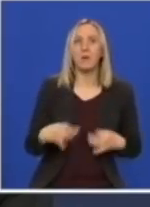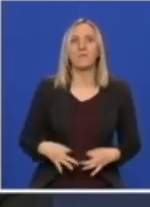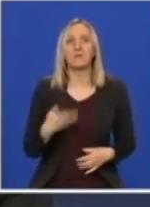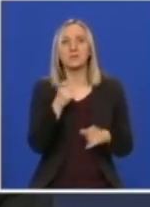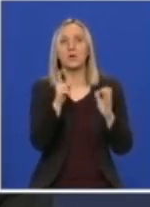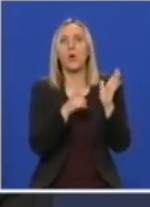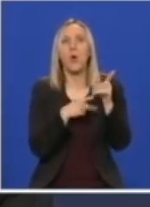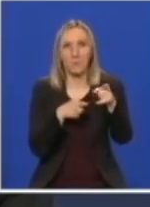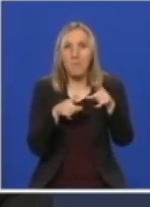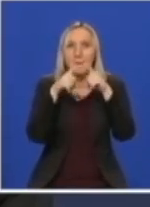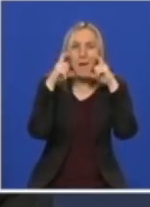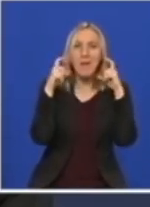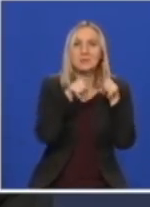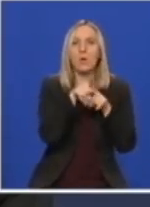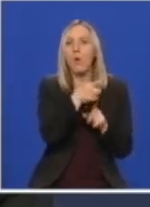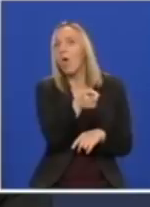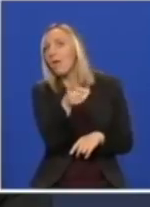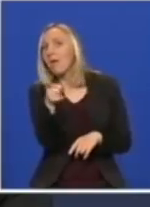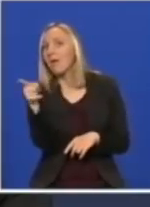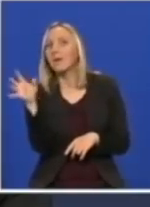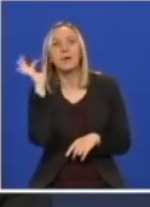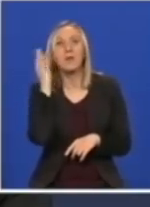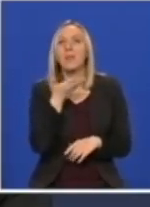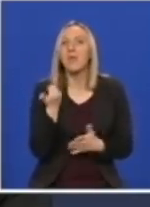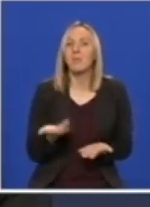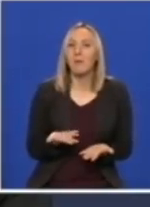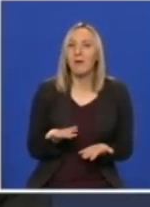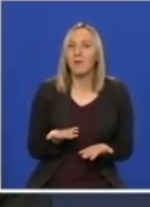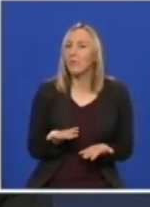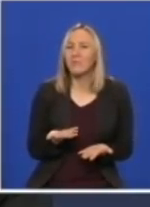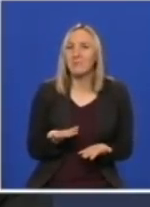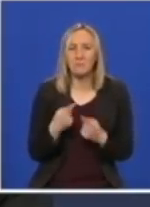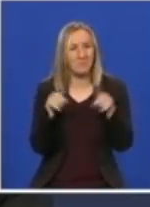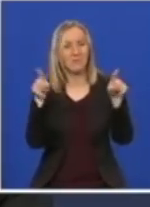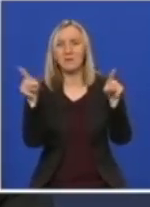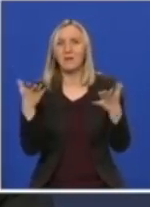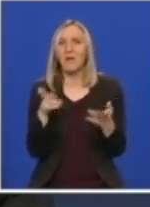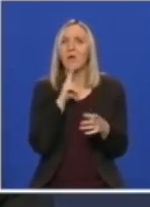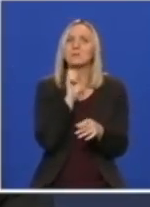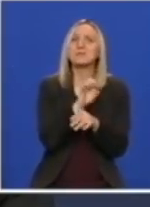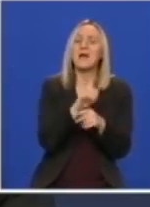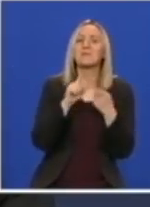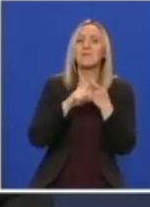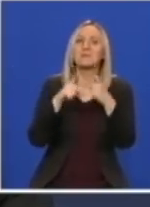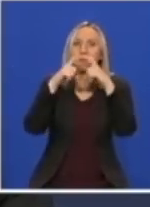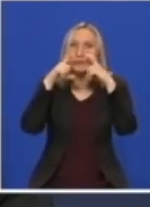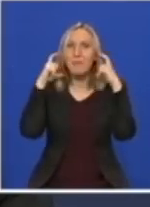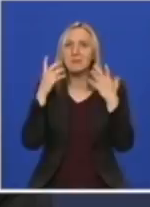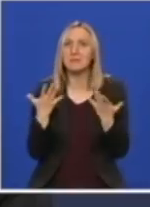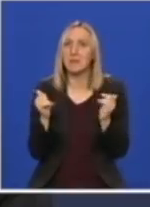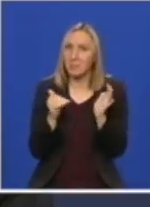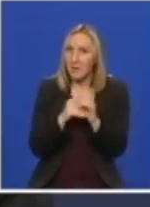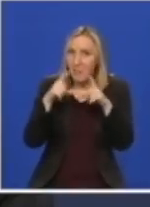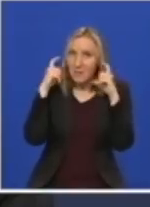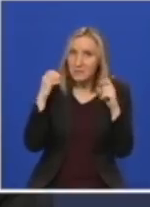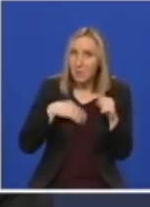doktor ko ne ima masku, njegove koleginice nemaju. Kakve su njihovi saveti kada je u pitanju nošenje maski? Da li